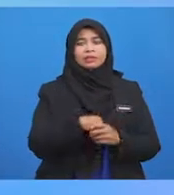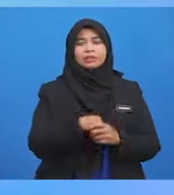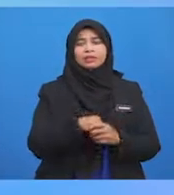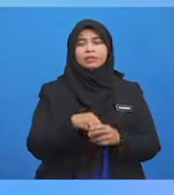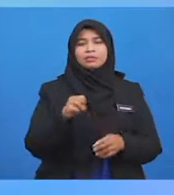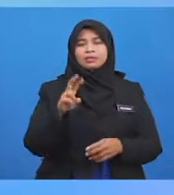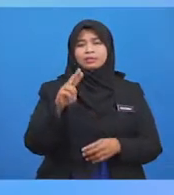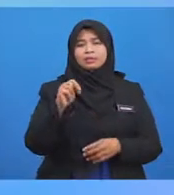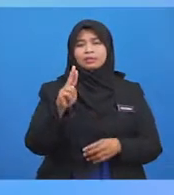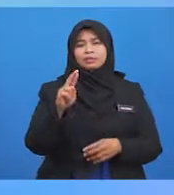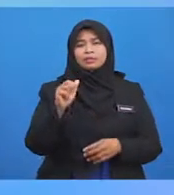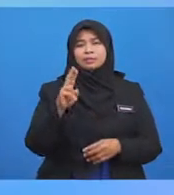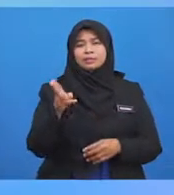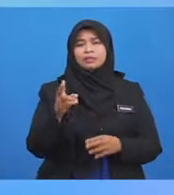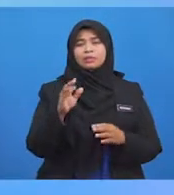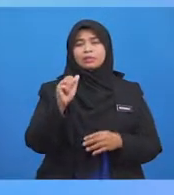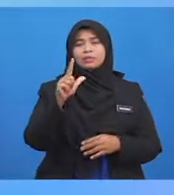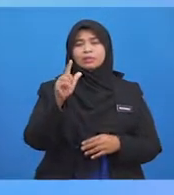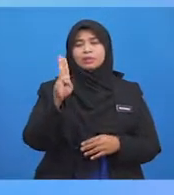Ayat 275